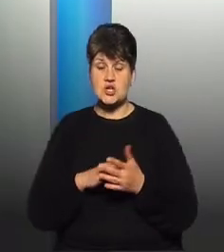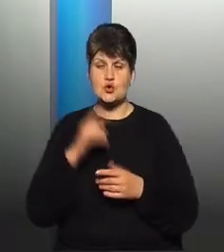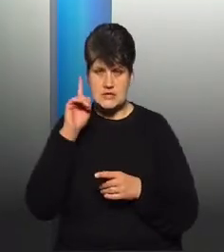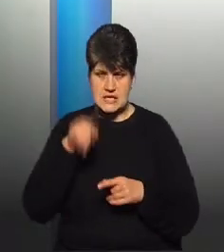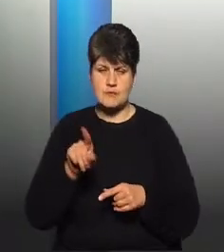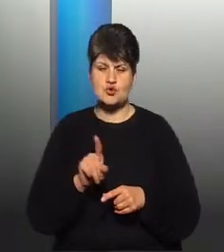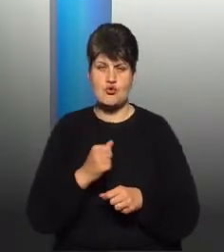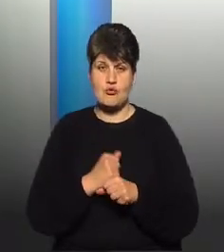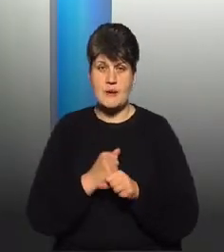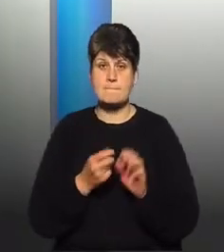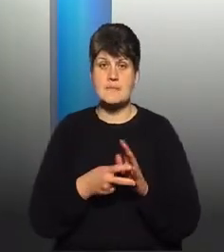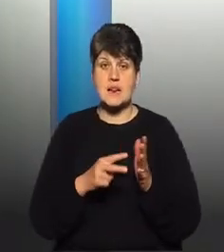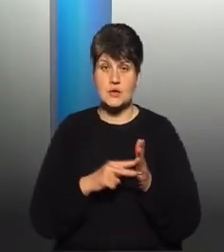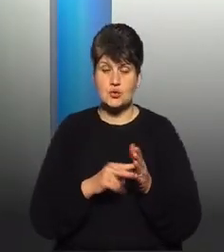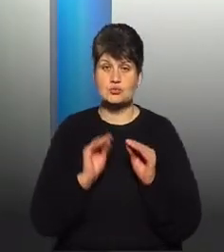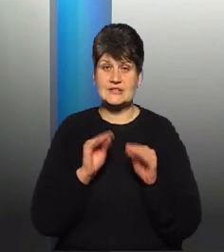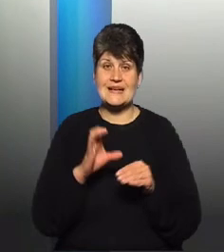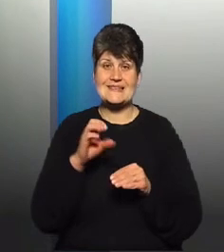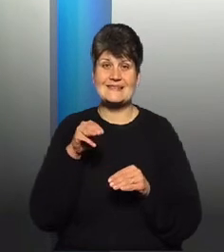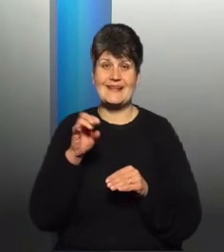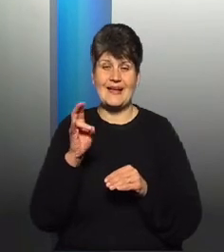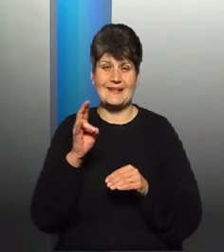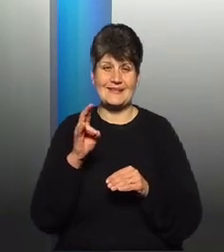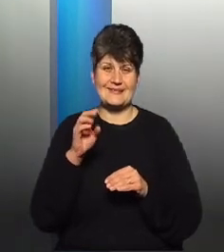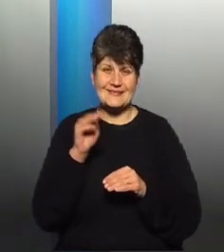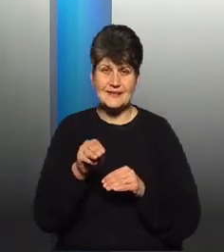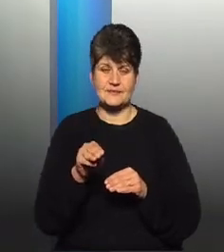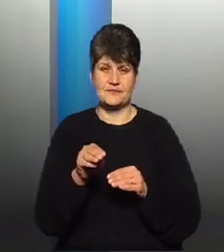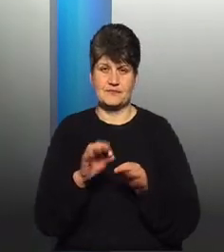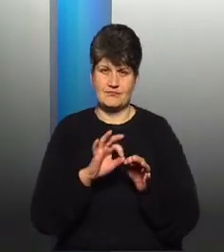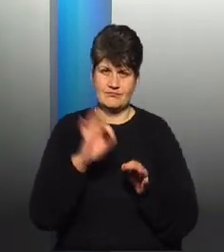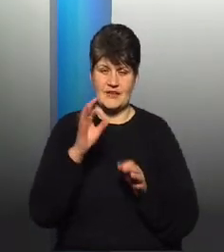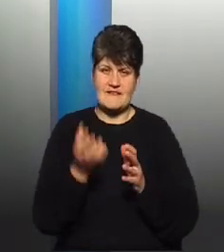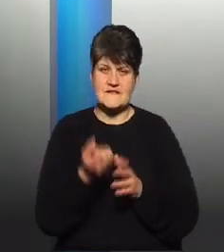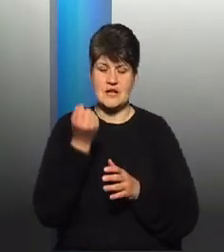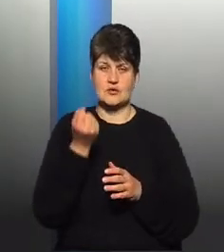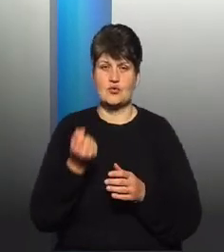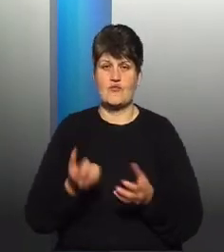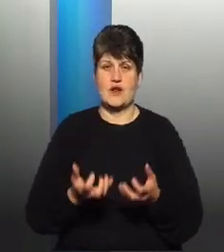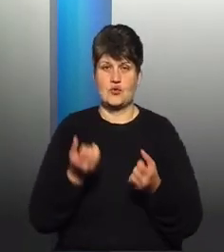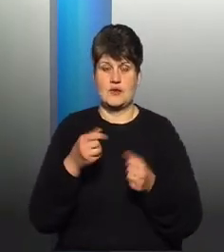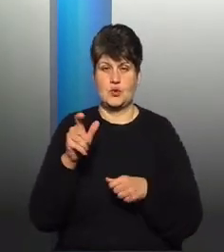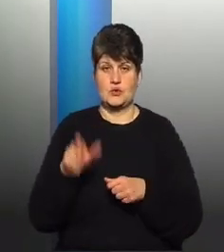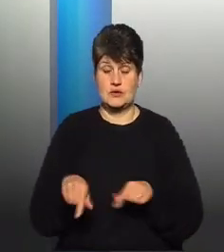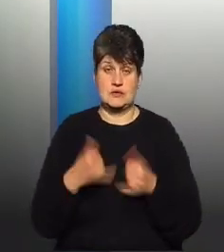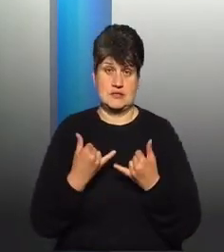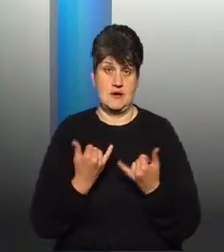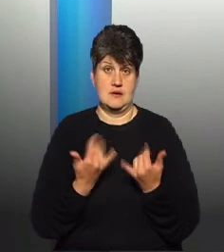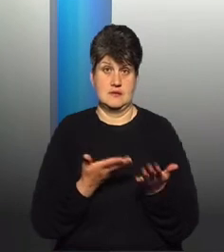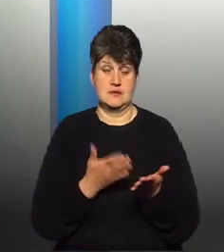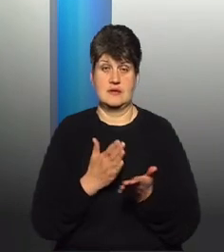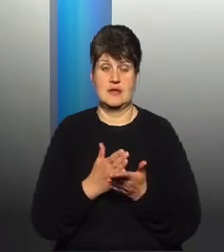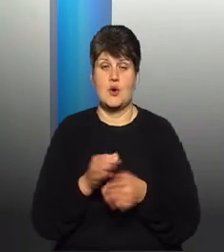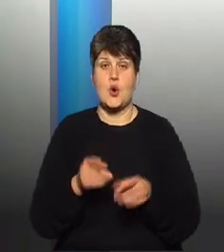поставити туди стент і таким чином рятувати пацієнта. А оцю хвилину також йде операція, яка направлена на те,